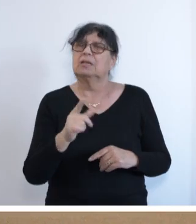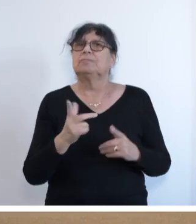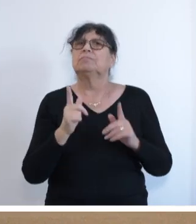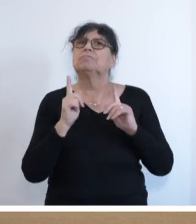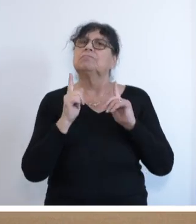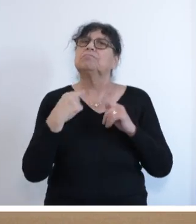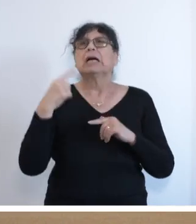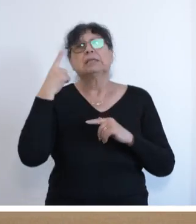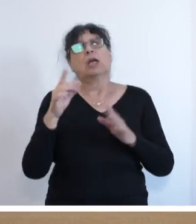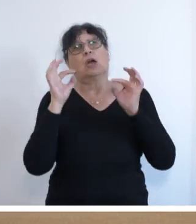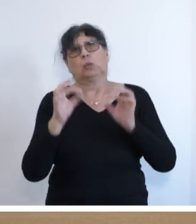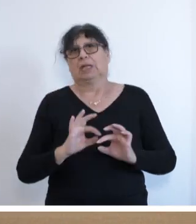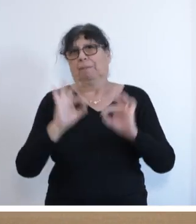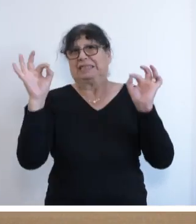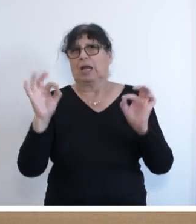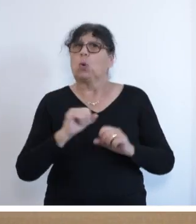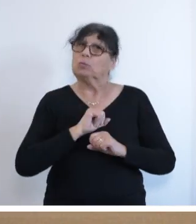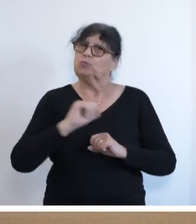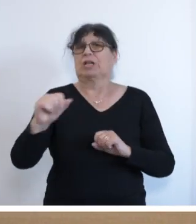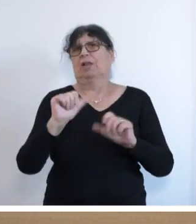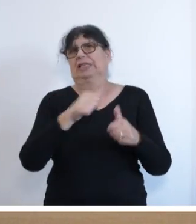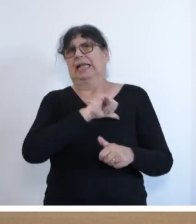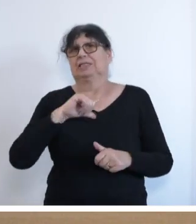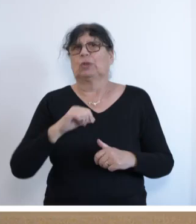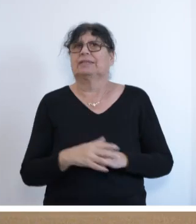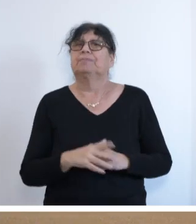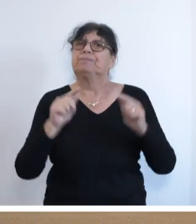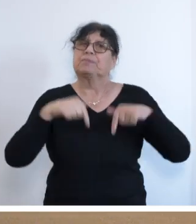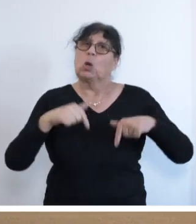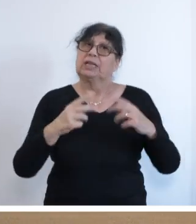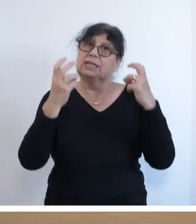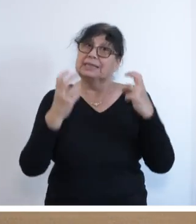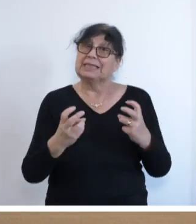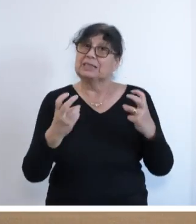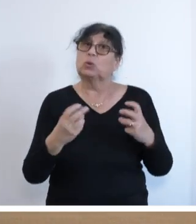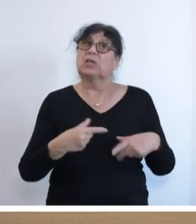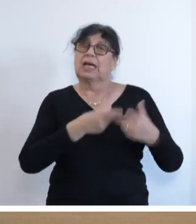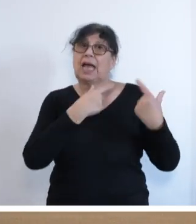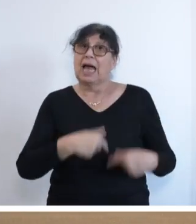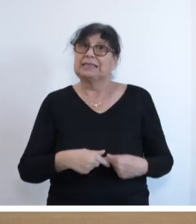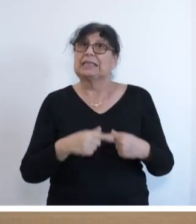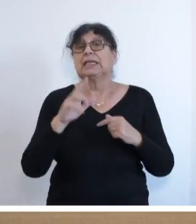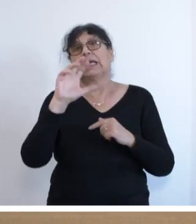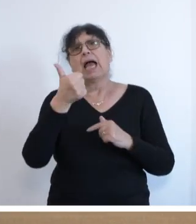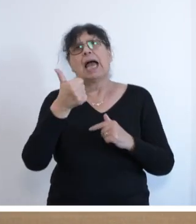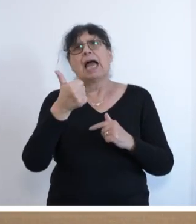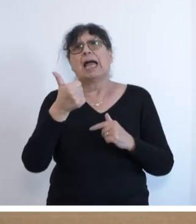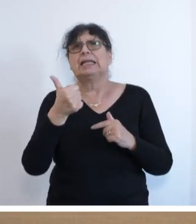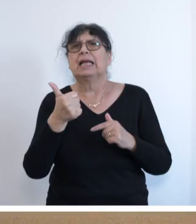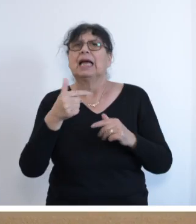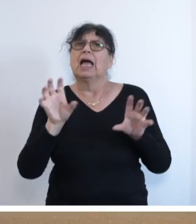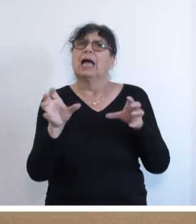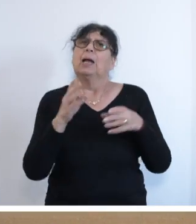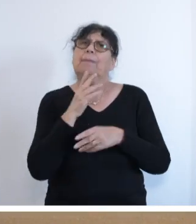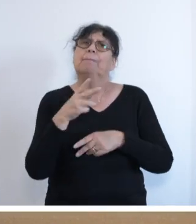denke ich, gute Besserung und eine schnelle Genesung. Zur heutigen Sitzung darf ich ganz herzlich eine Besuchergruppe